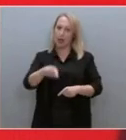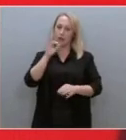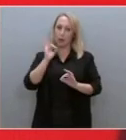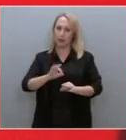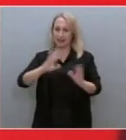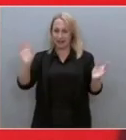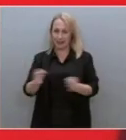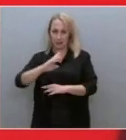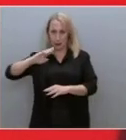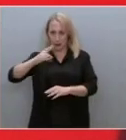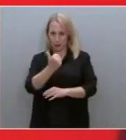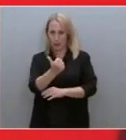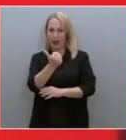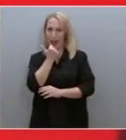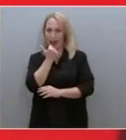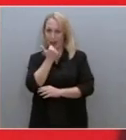προστιμπλουργό, ξέρετε.